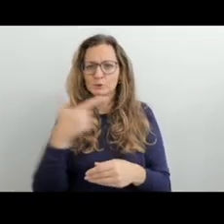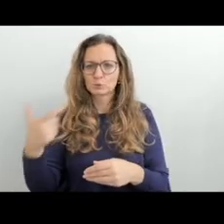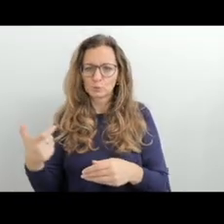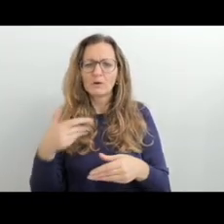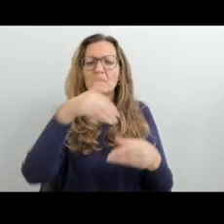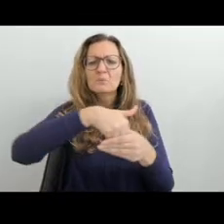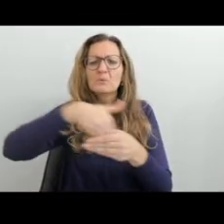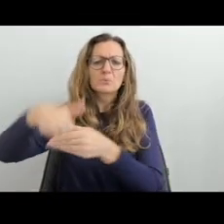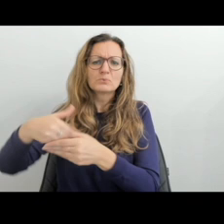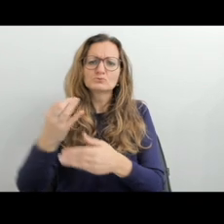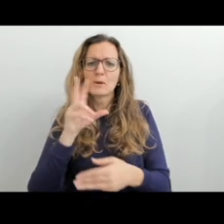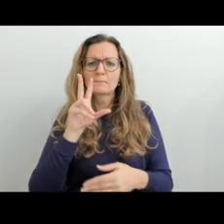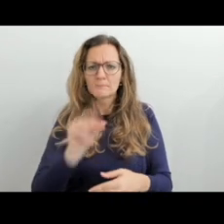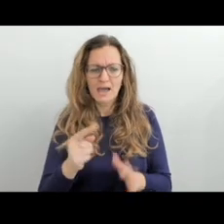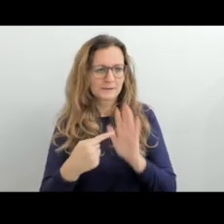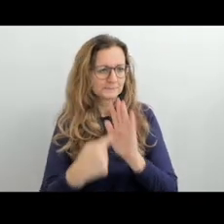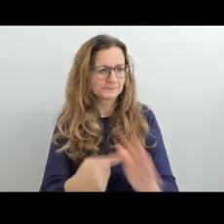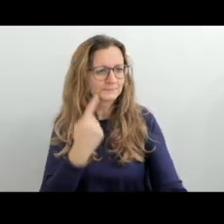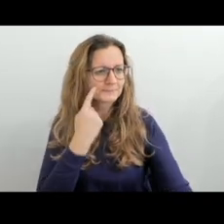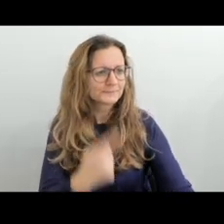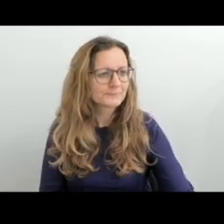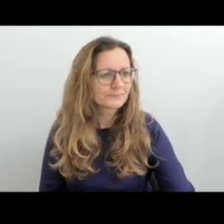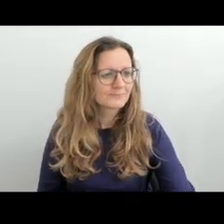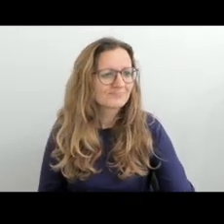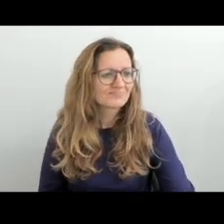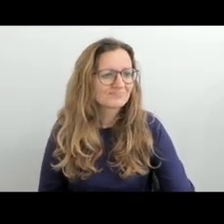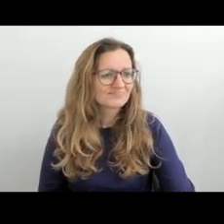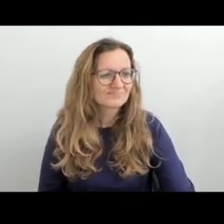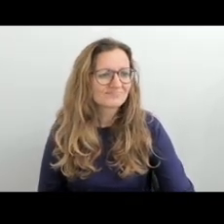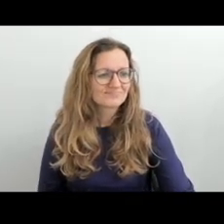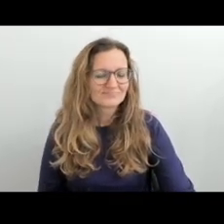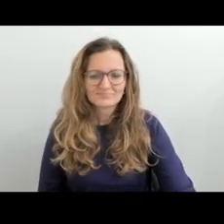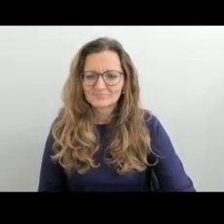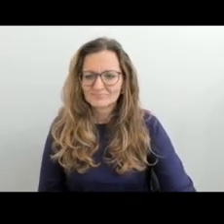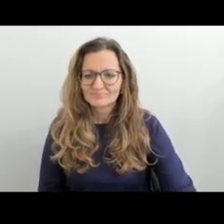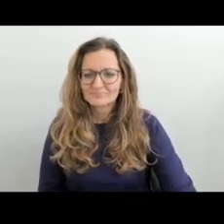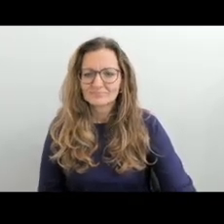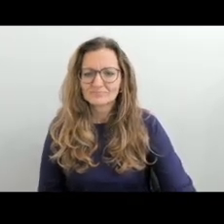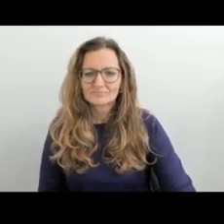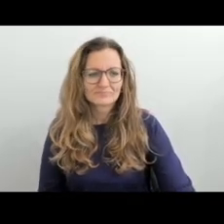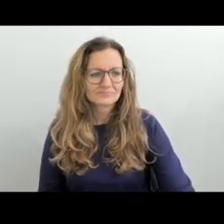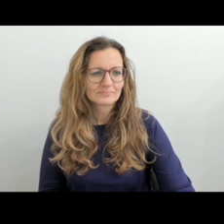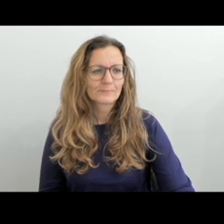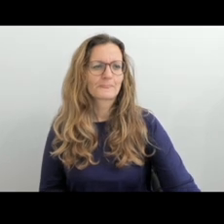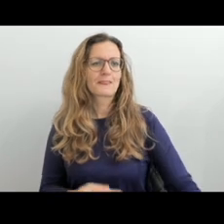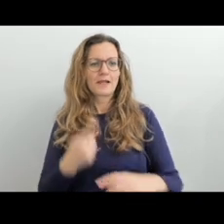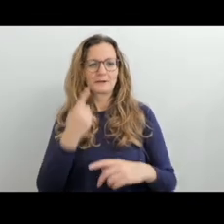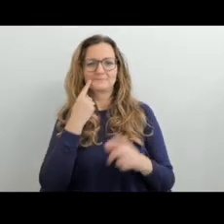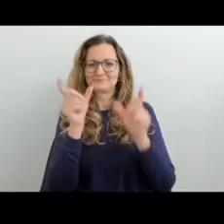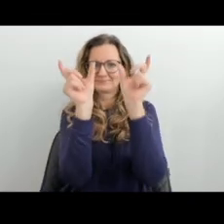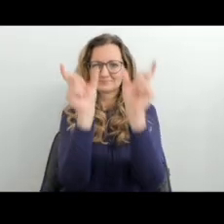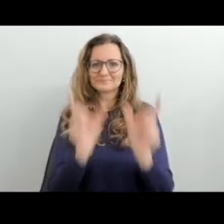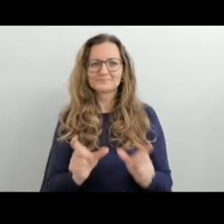přistupovat různými způsoby. Publikace, o které mluvím, tady vyšla ve dvou dílech a já